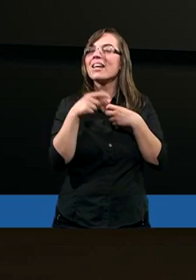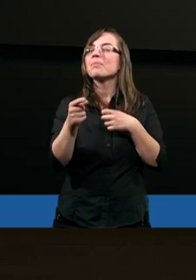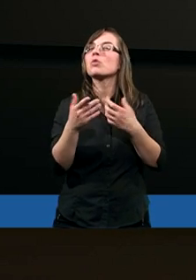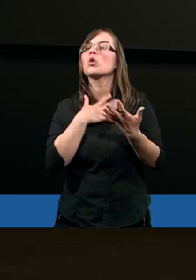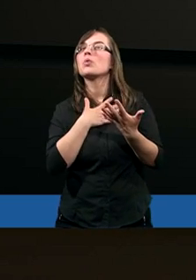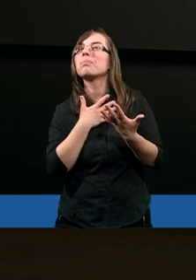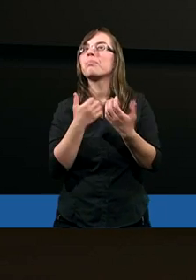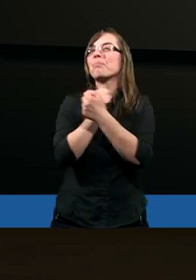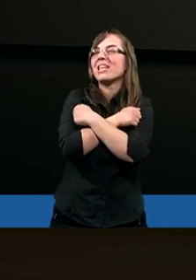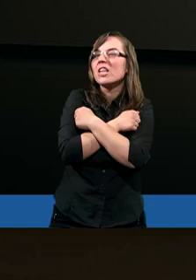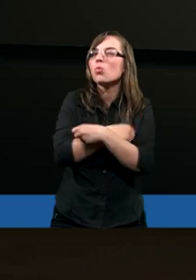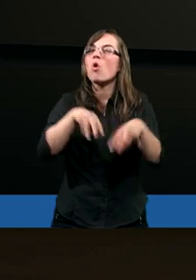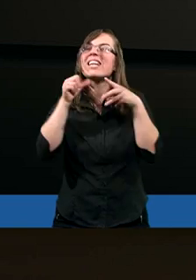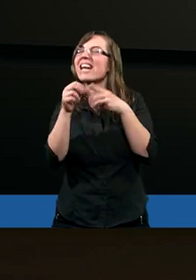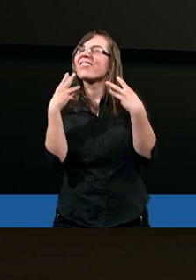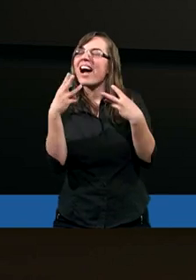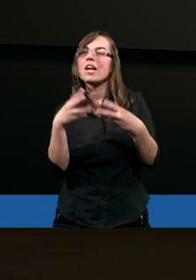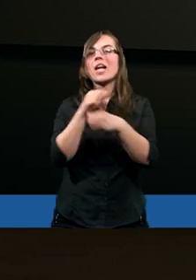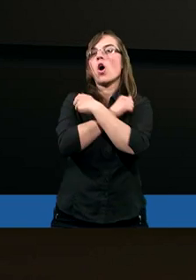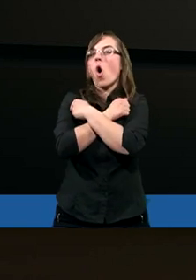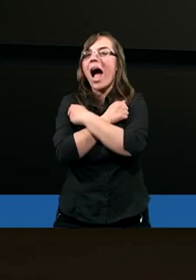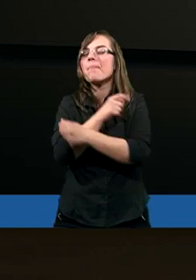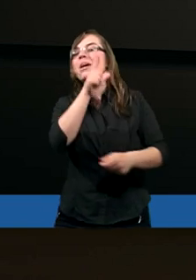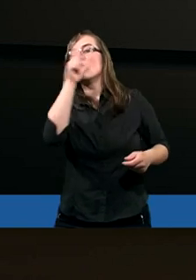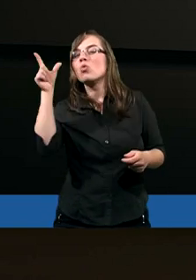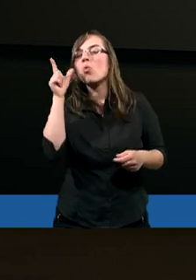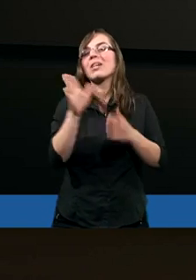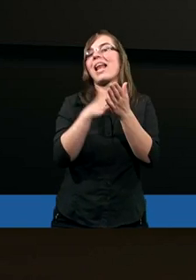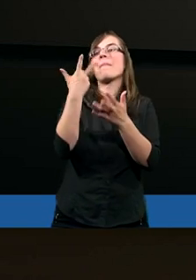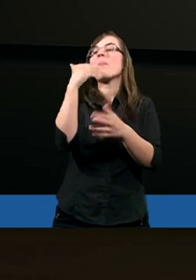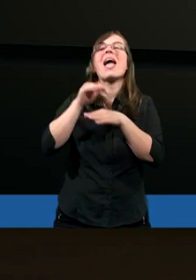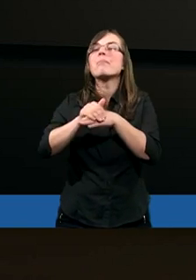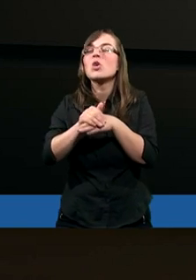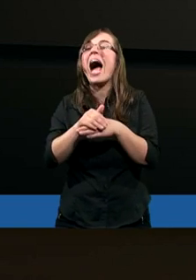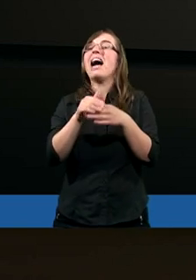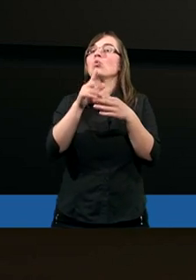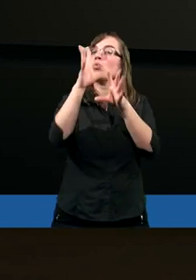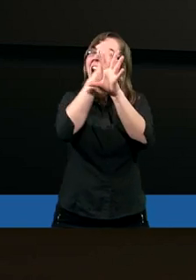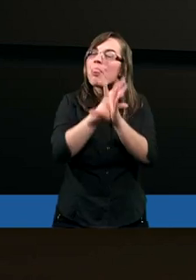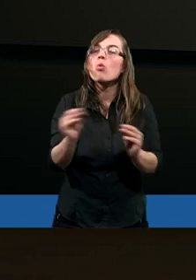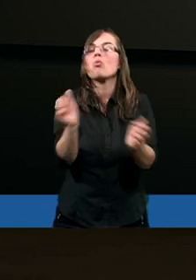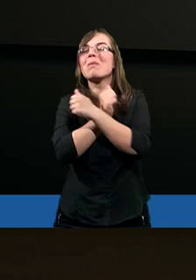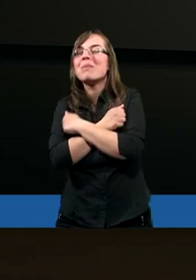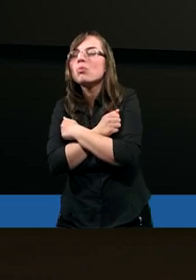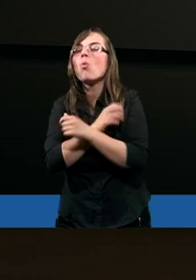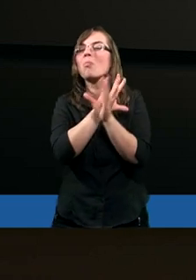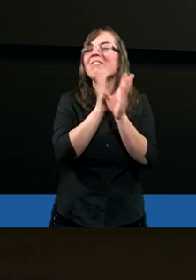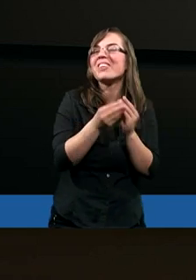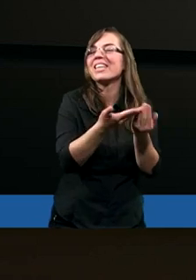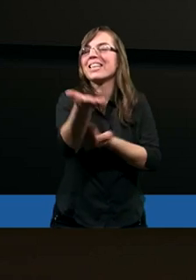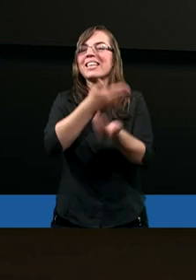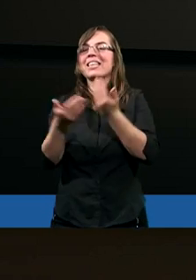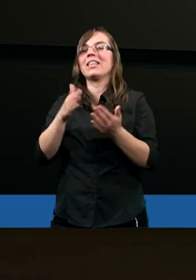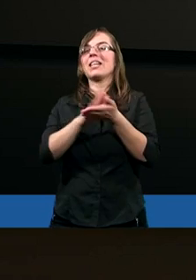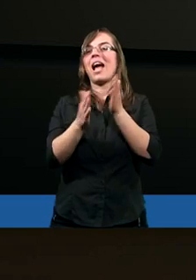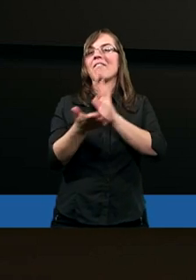miłością. ta miłość, kochajmy ludzi, kochajmy nieprzyjaciół swoich. Ale czy miłość to tak przychodzi z